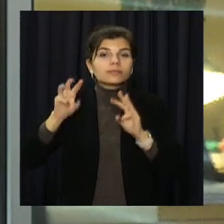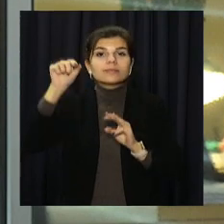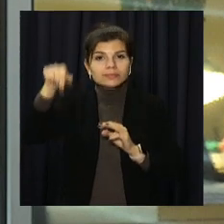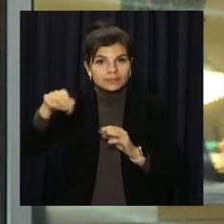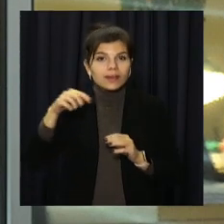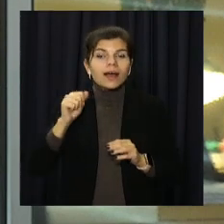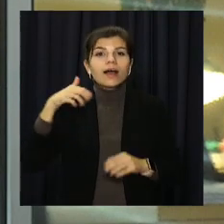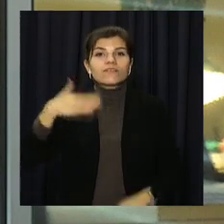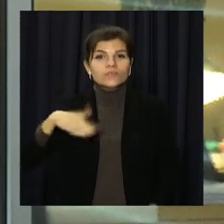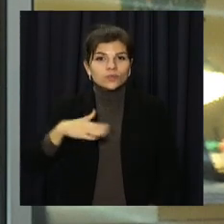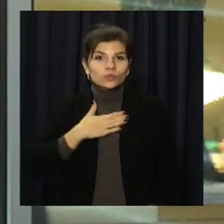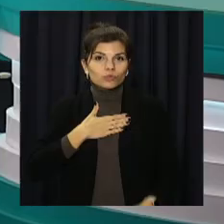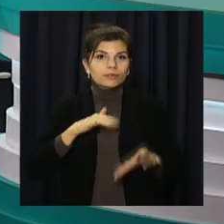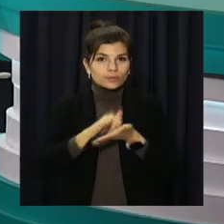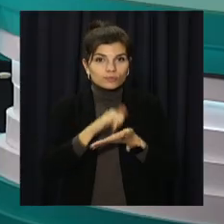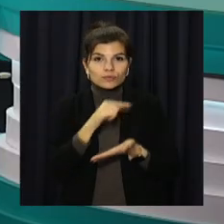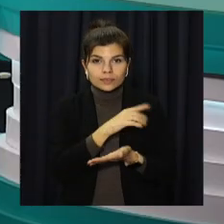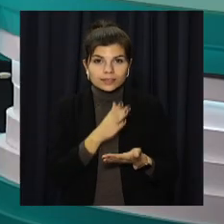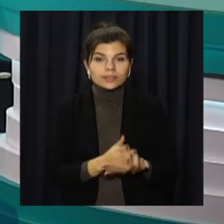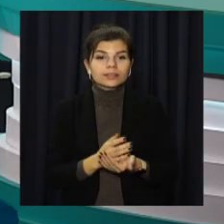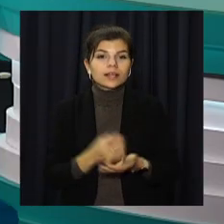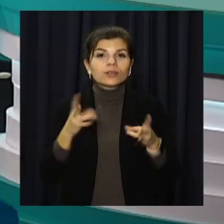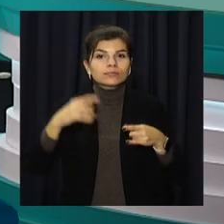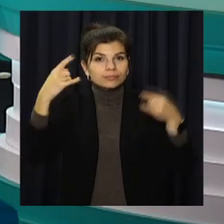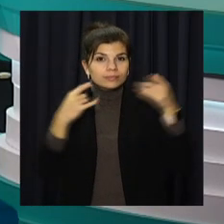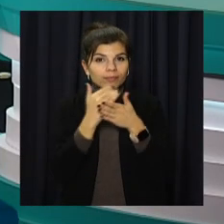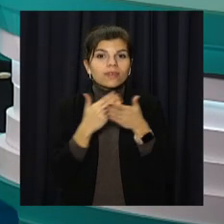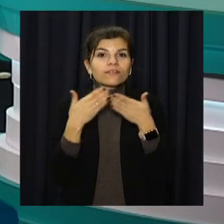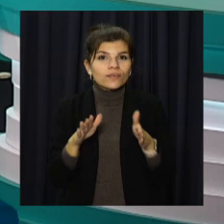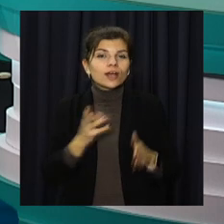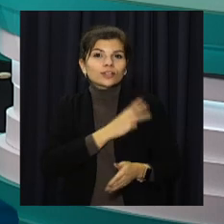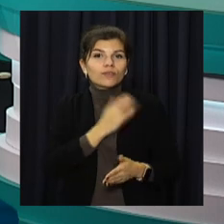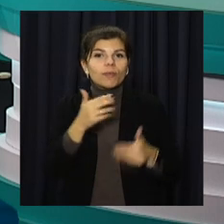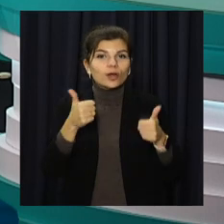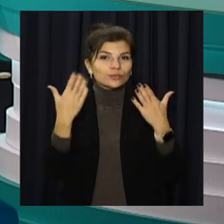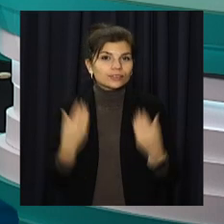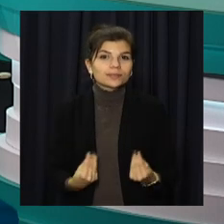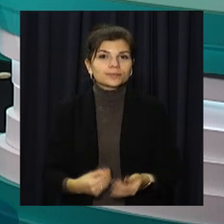переглядайте на ютуб-каналі. Залишайтесь відкритим. Бажаю вам вдалого дня.